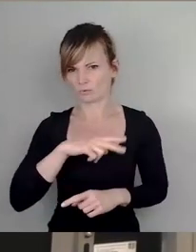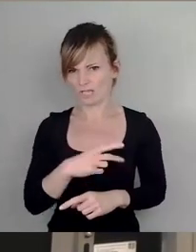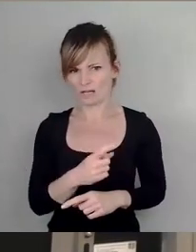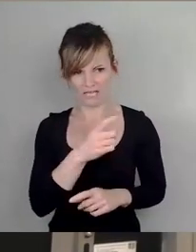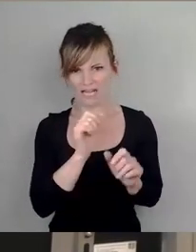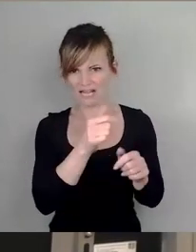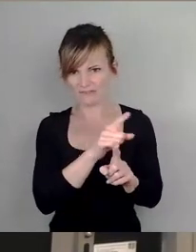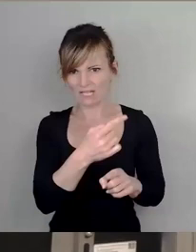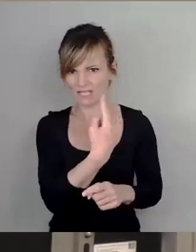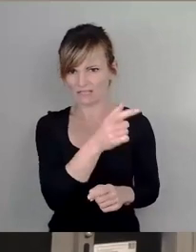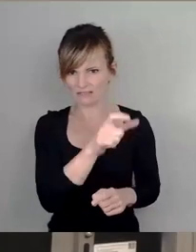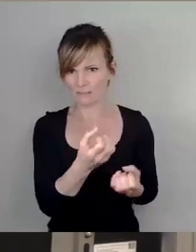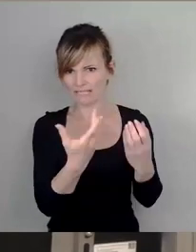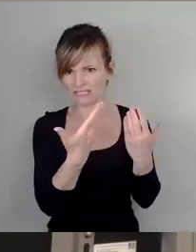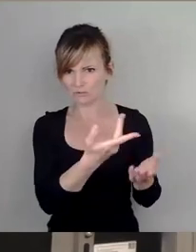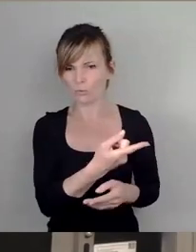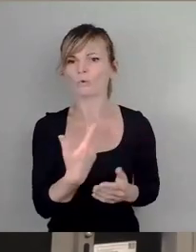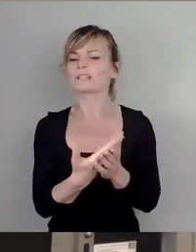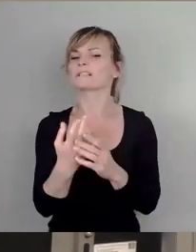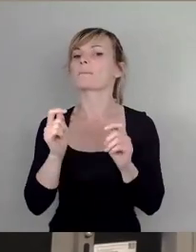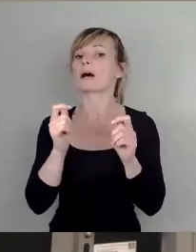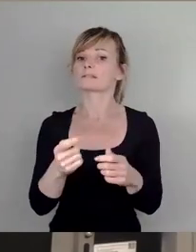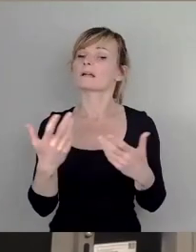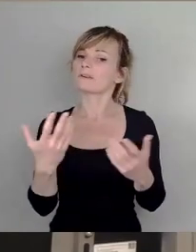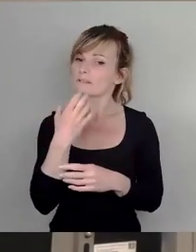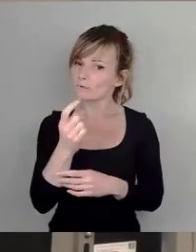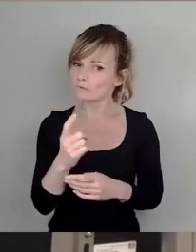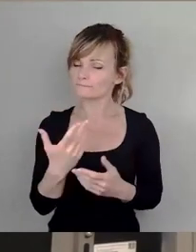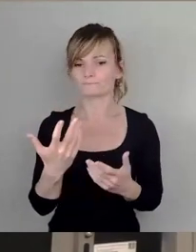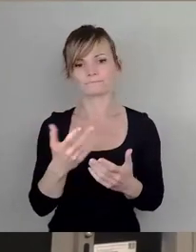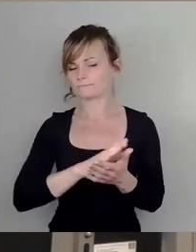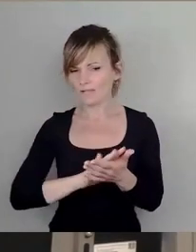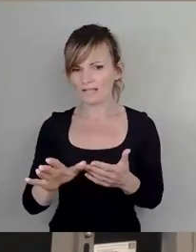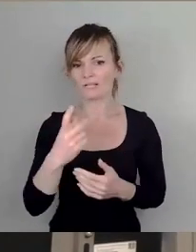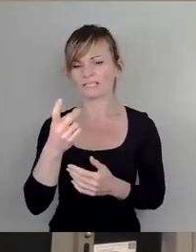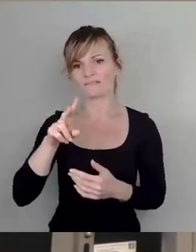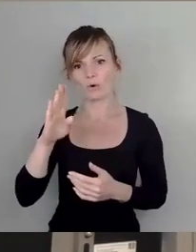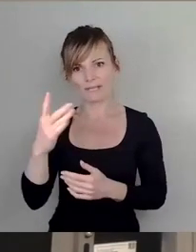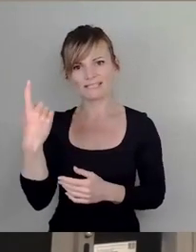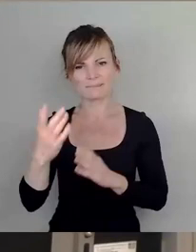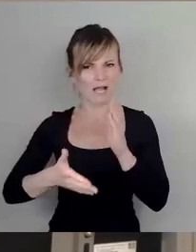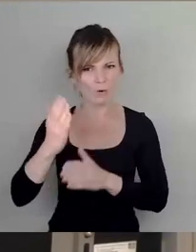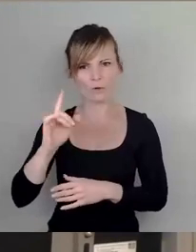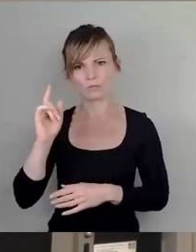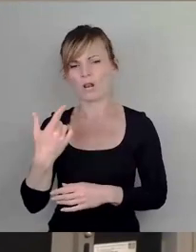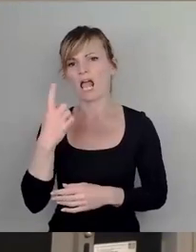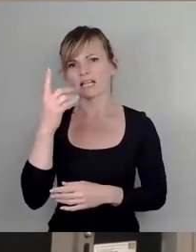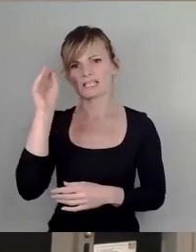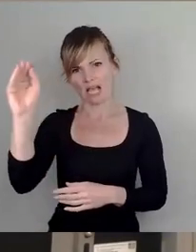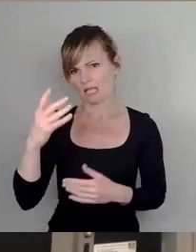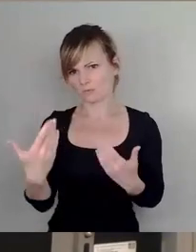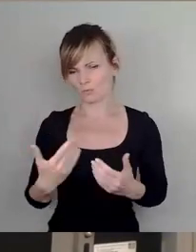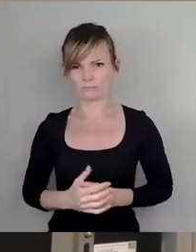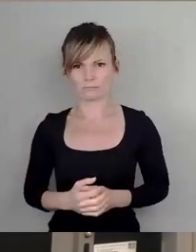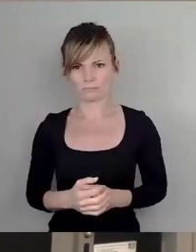Und von daher geht der Antrag dahin, dass schlicht und ergreifend die DVB aufhören soll, Anzeige zu erstatten. Sie